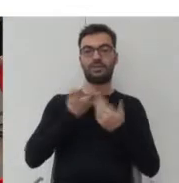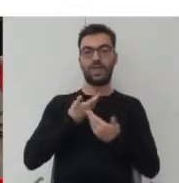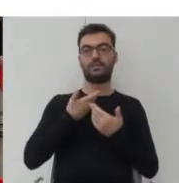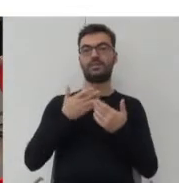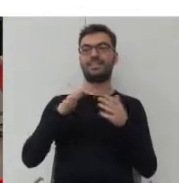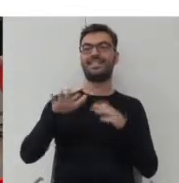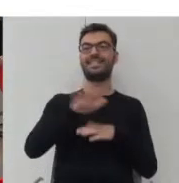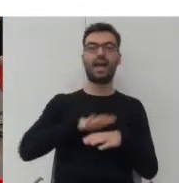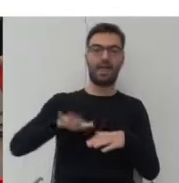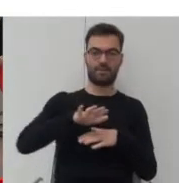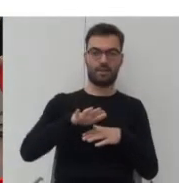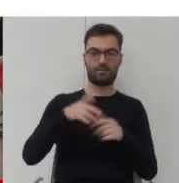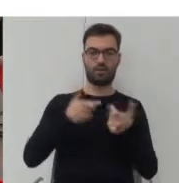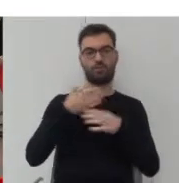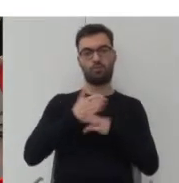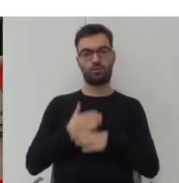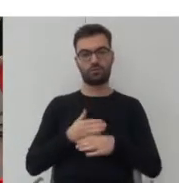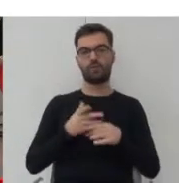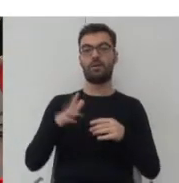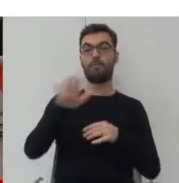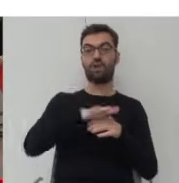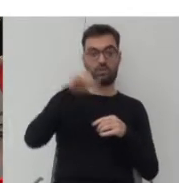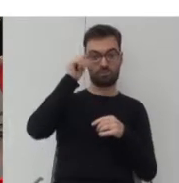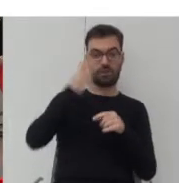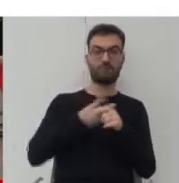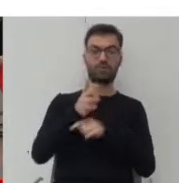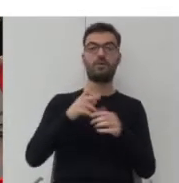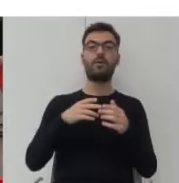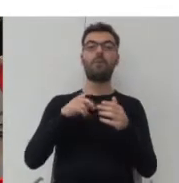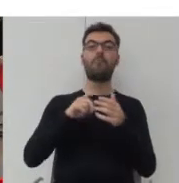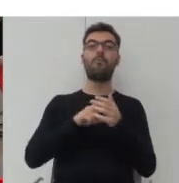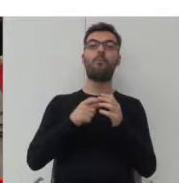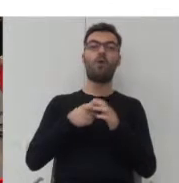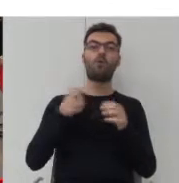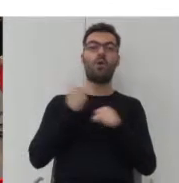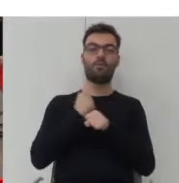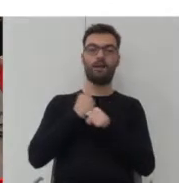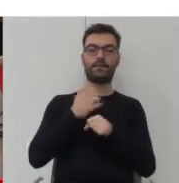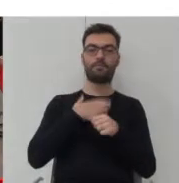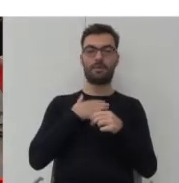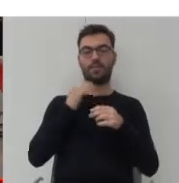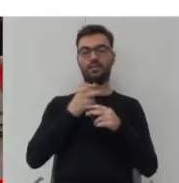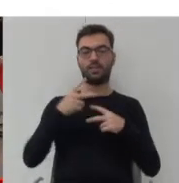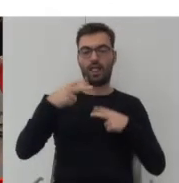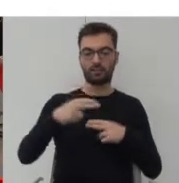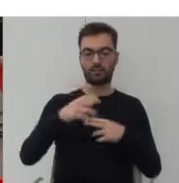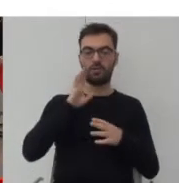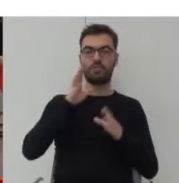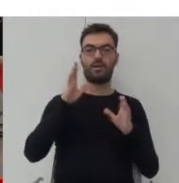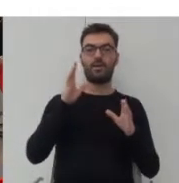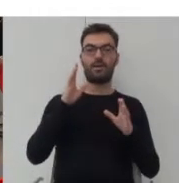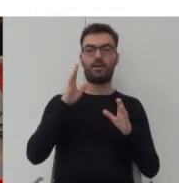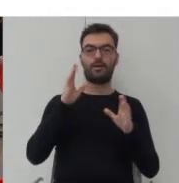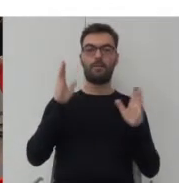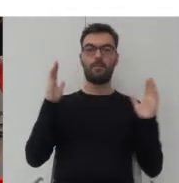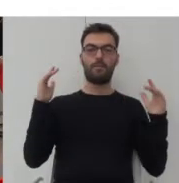przestrzeń, czyli że na przykład do przestrzeni, w której śpimy, wchodzimy przez pokój do pracy, że mamy taki bufor jeszcze pomiędzy takimi